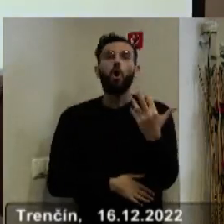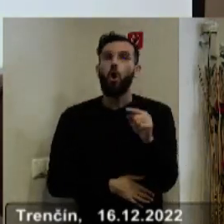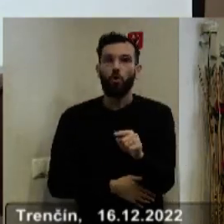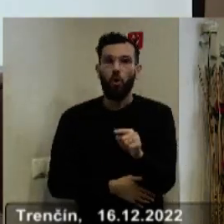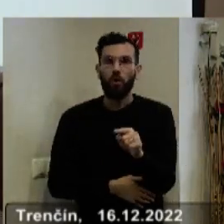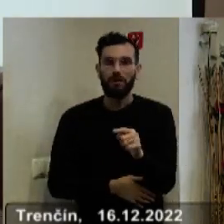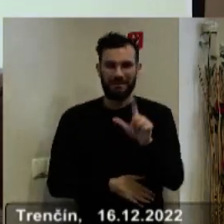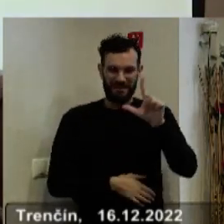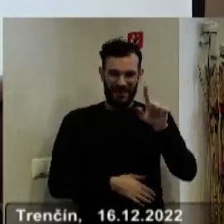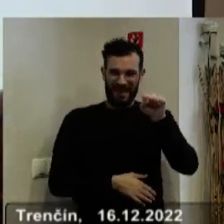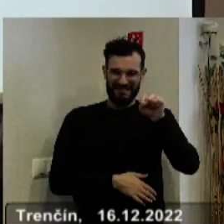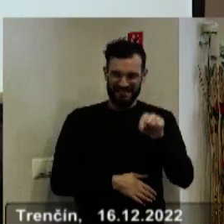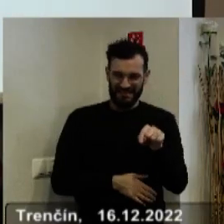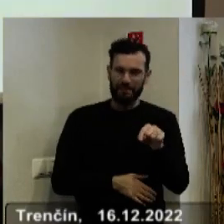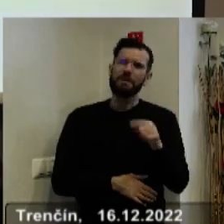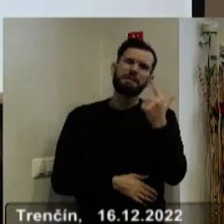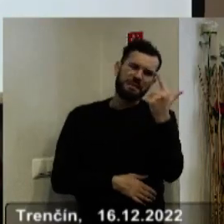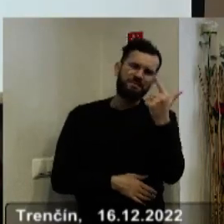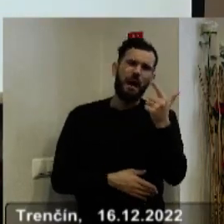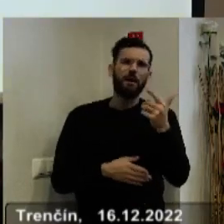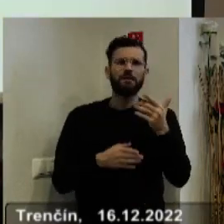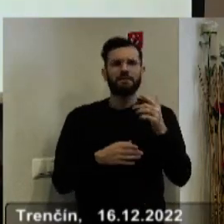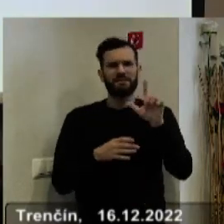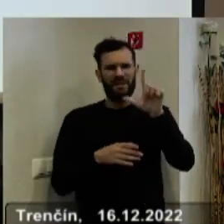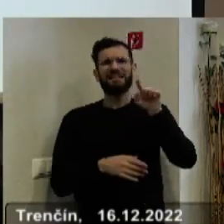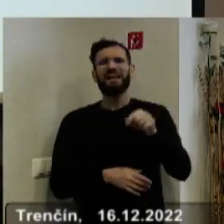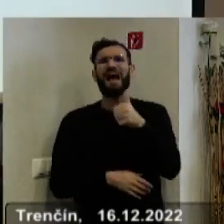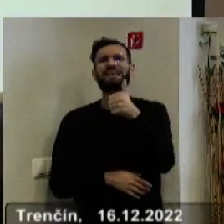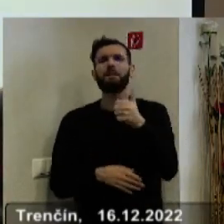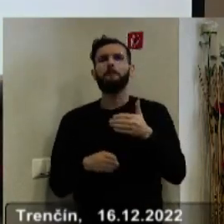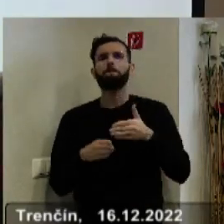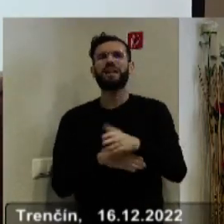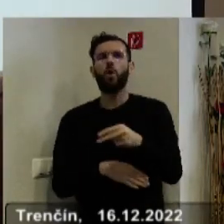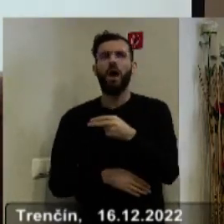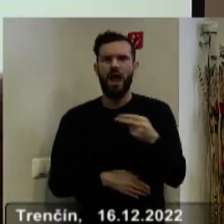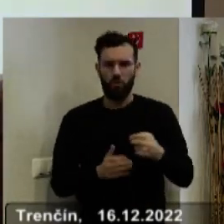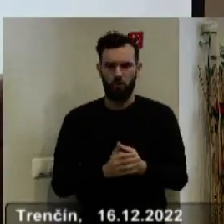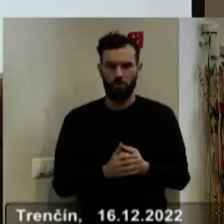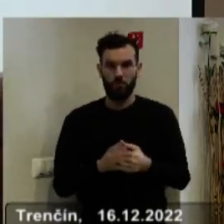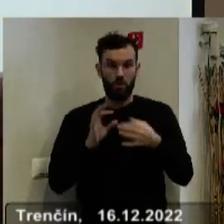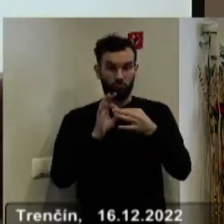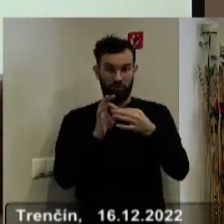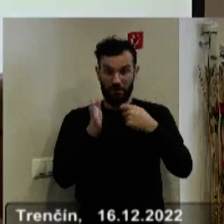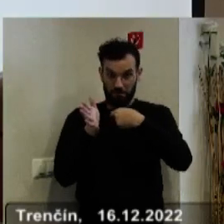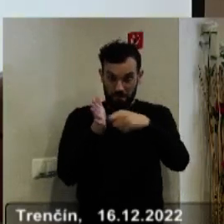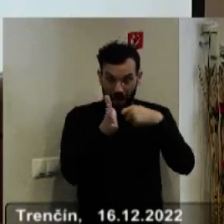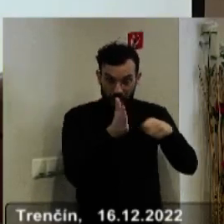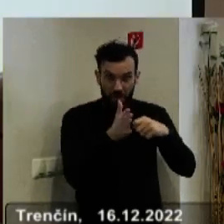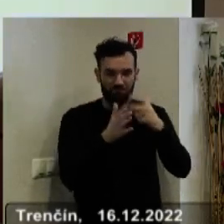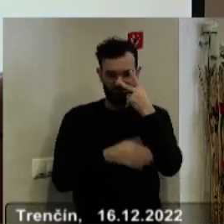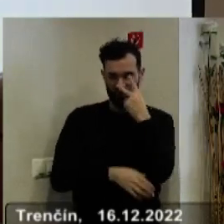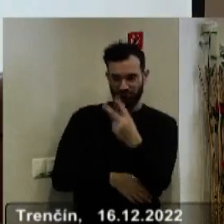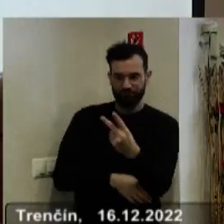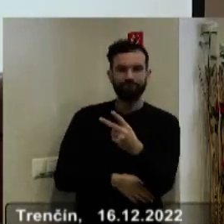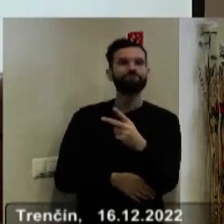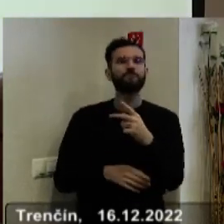sumu 2,181,000 eur. Pri stanovení výšky úhrady sme takisto zohľadňovali aj